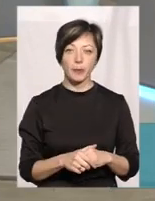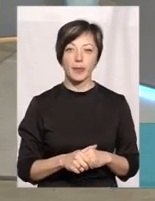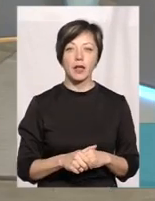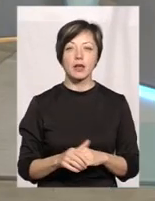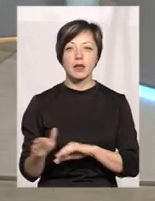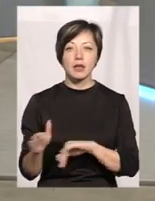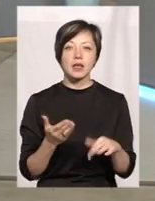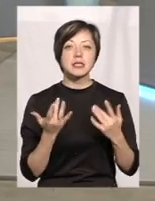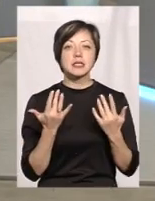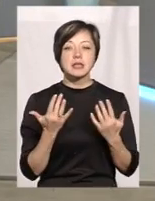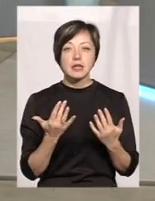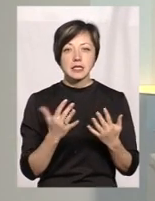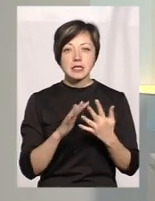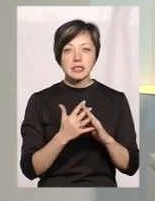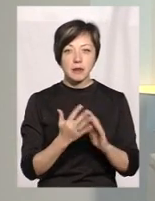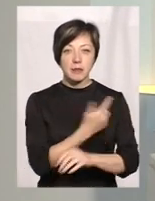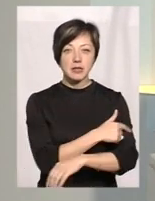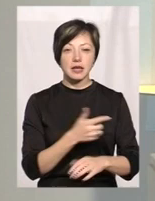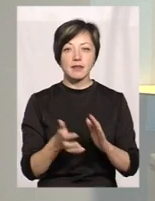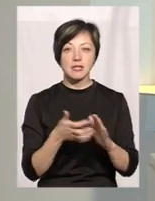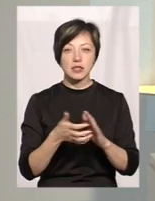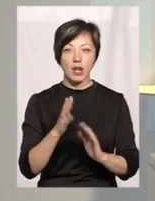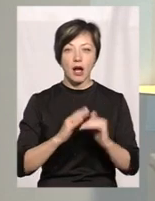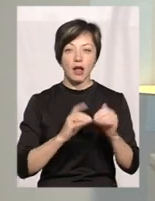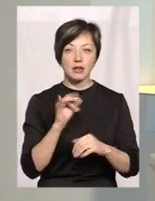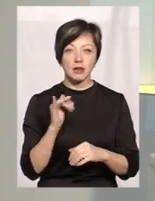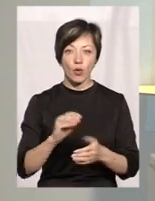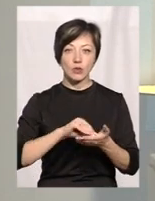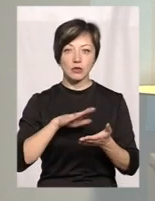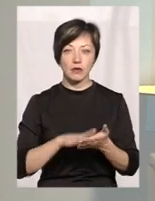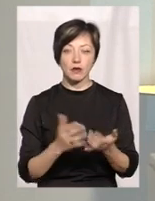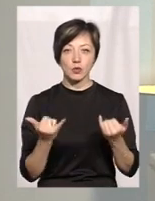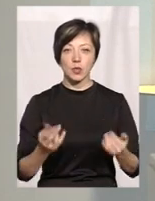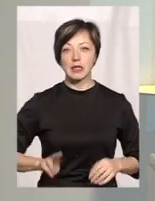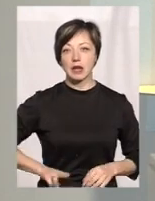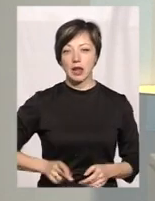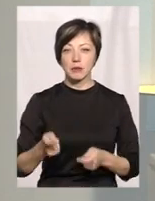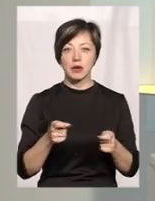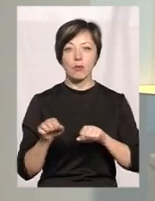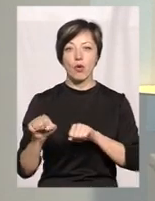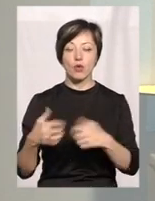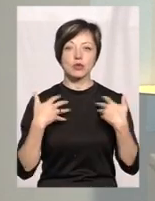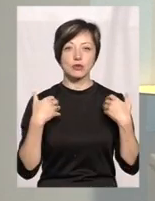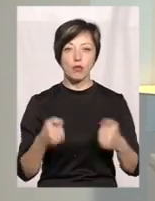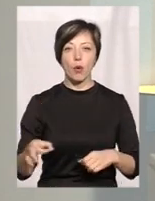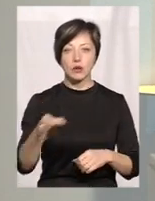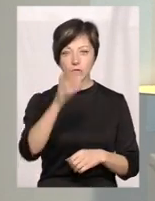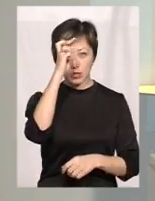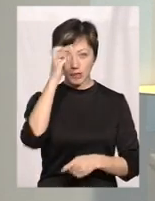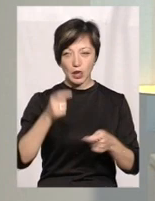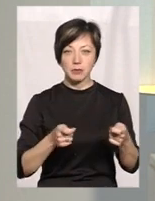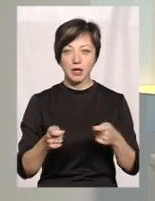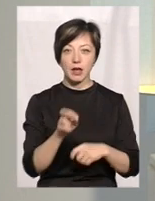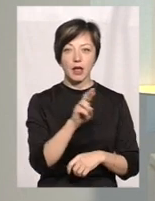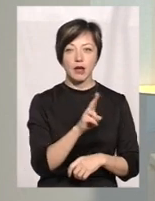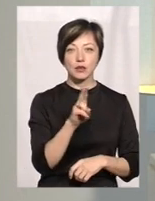Скільки сільській медицині не вистачає кадрів? Констатував сьогодні директор Департаменту охорони здоров'я обласної державної адміністрації